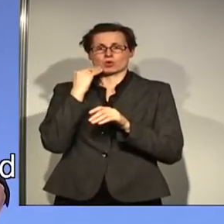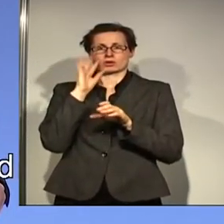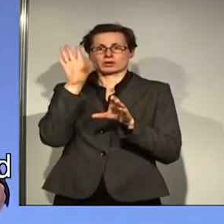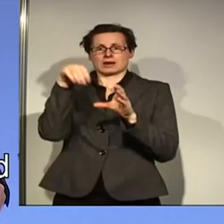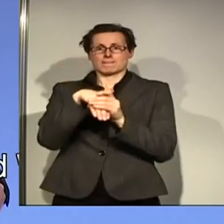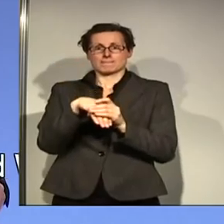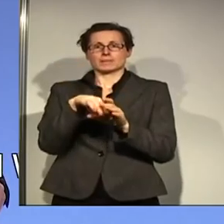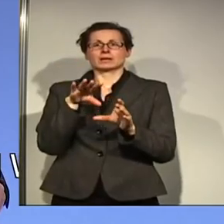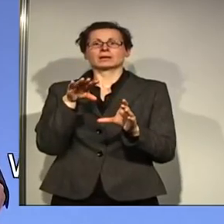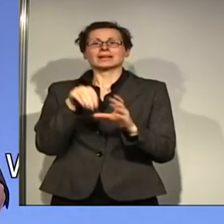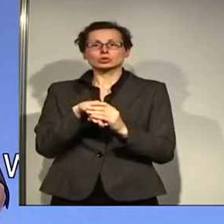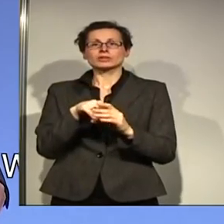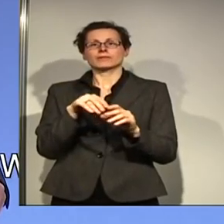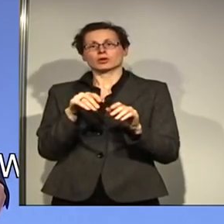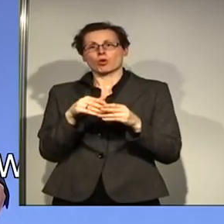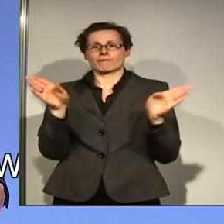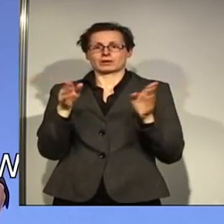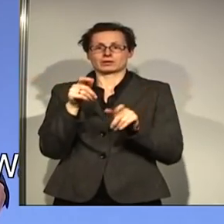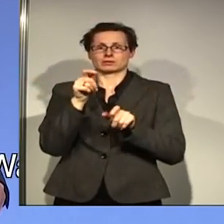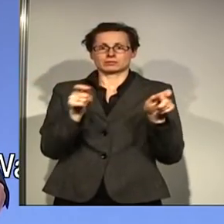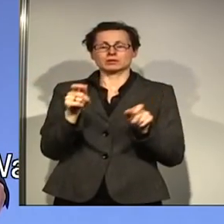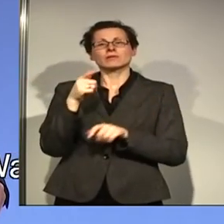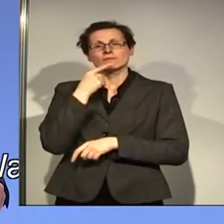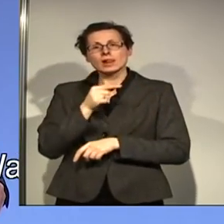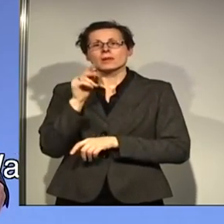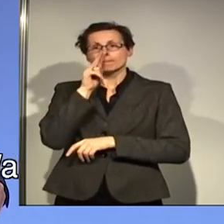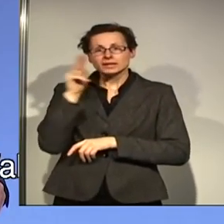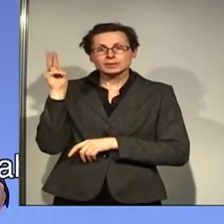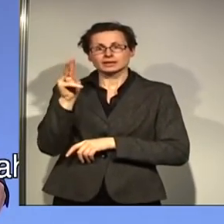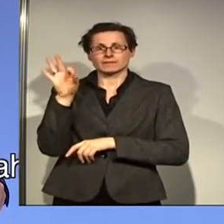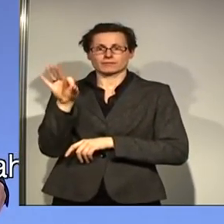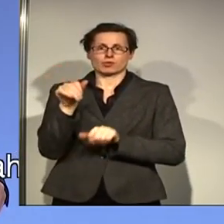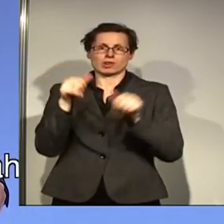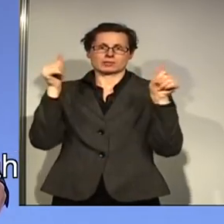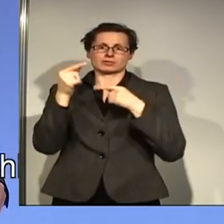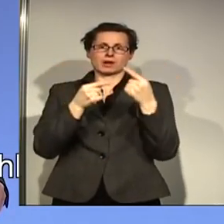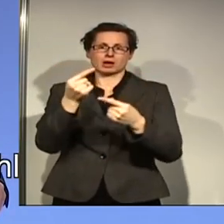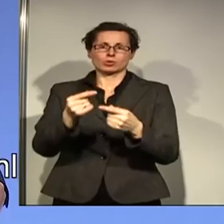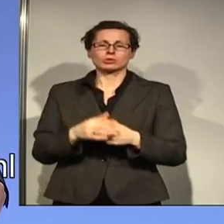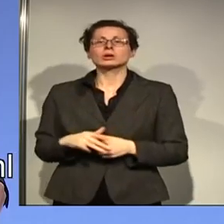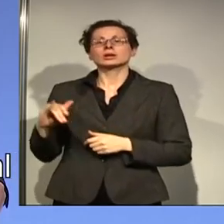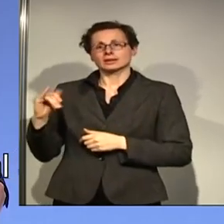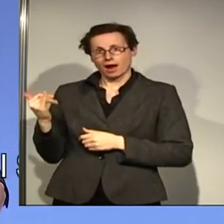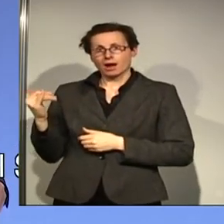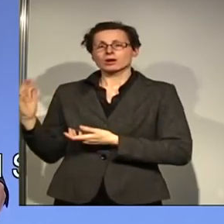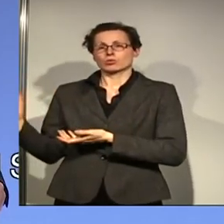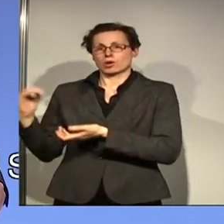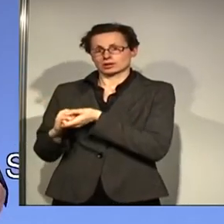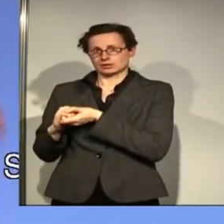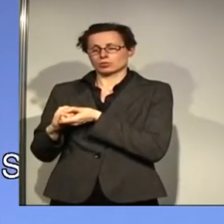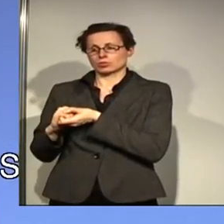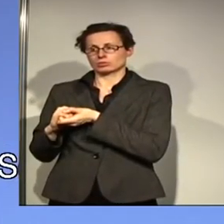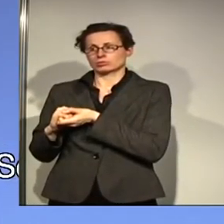Perspektiven suchen und die Stabilität für ihre Lebensplanung brauchen. Wir koalieren mit unserem politischen Gegner, ja.